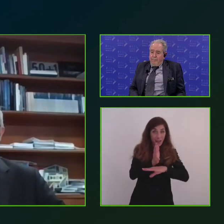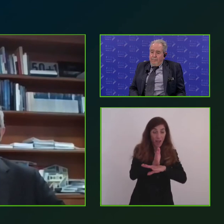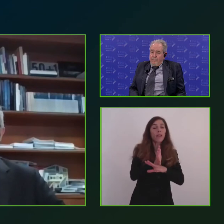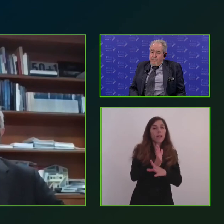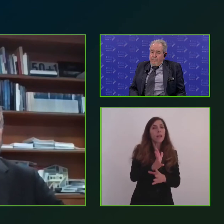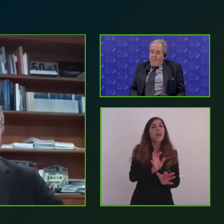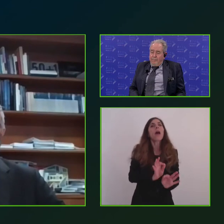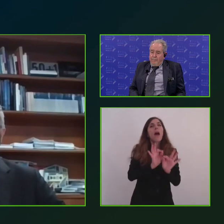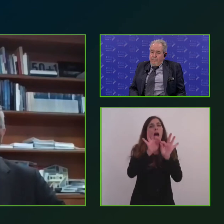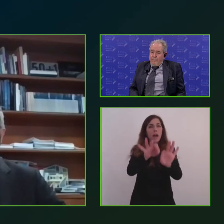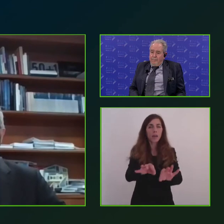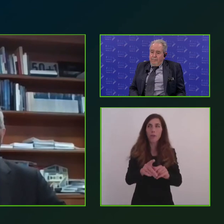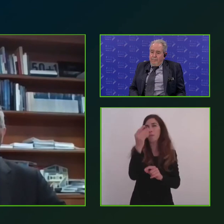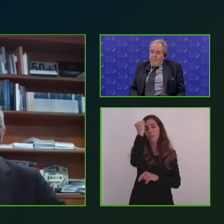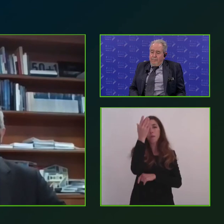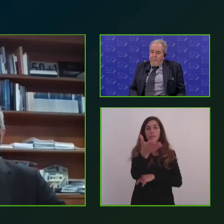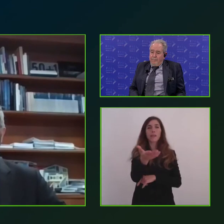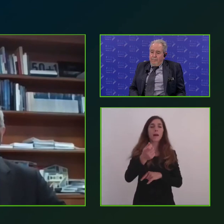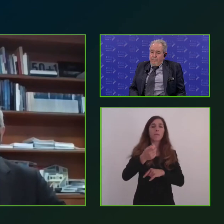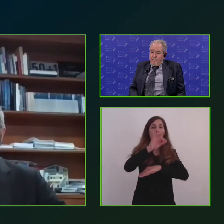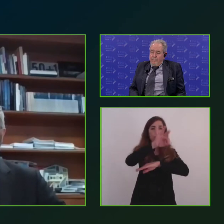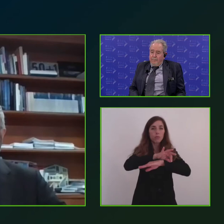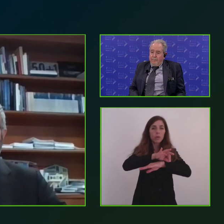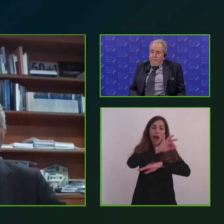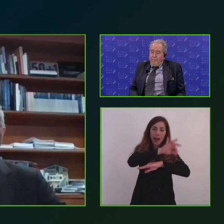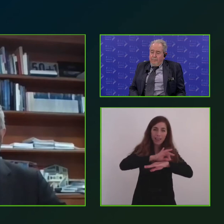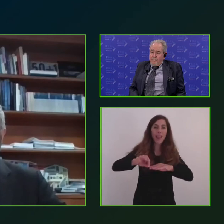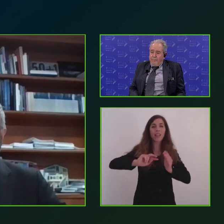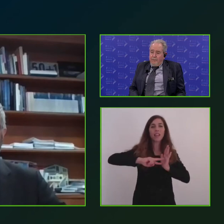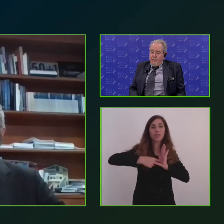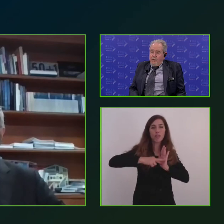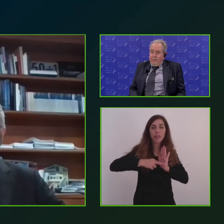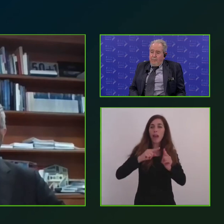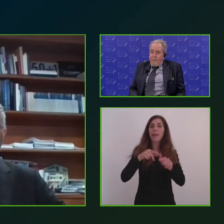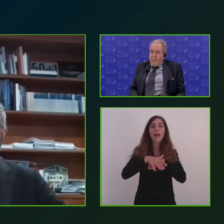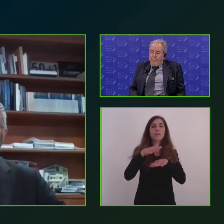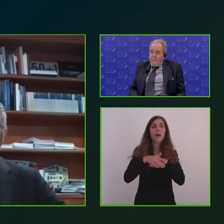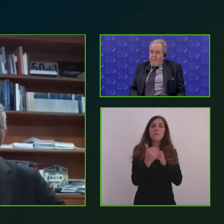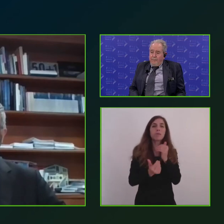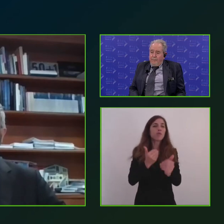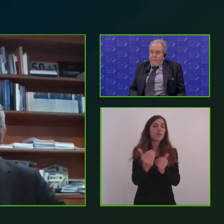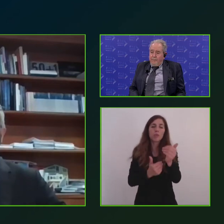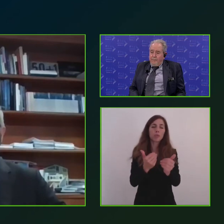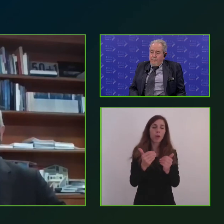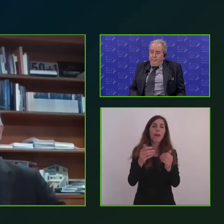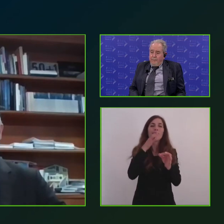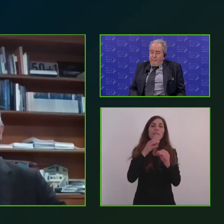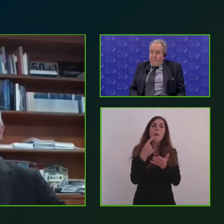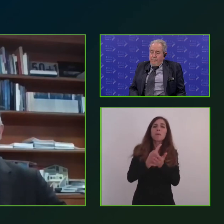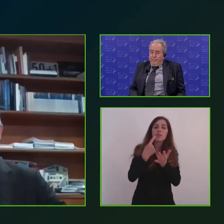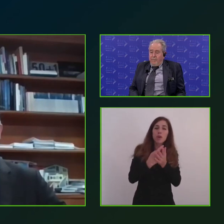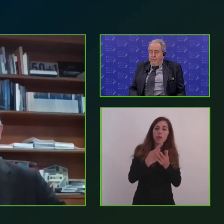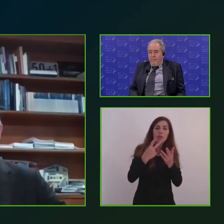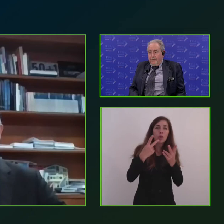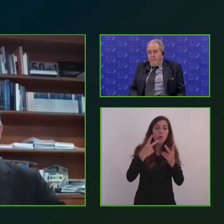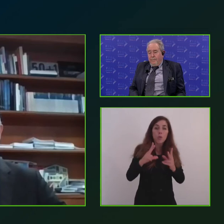a ingegneri, architetti, esperti di procedure. Insomma, un fabbisogno nuovo della pubblica